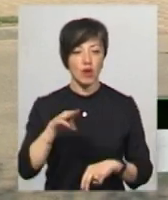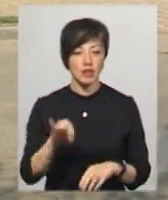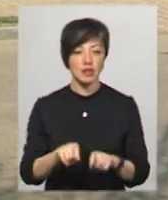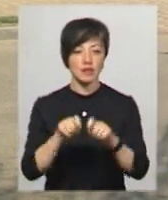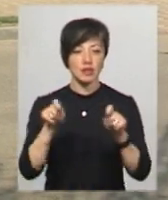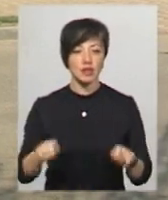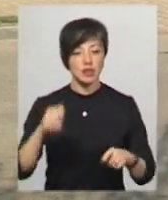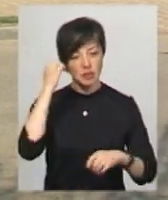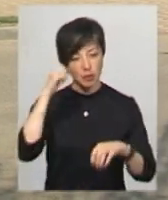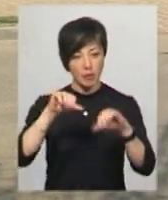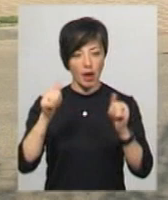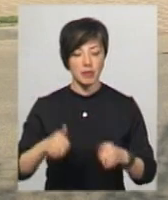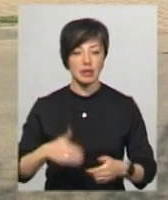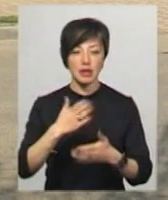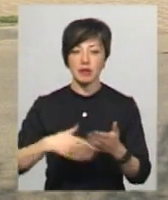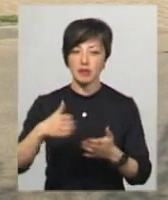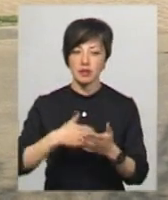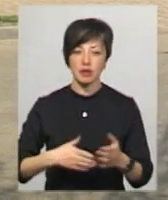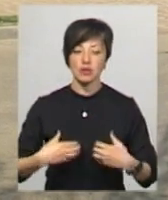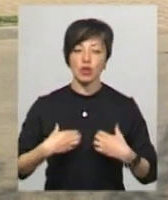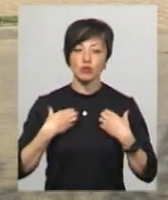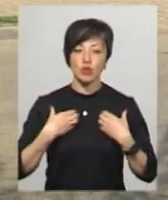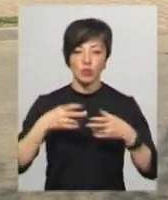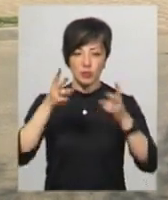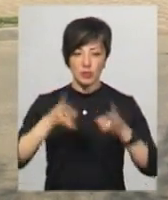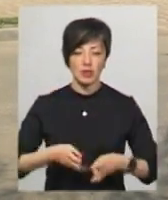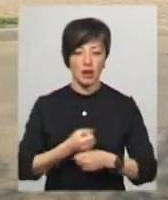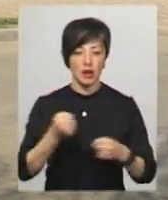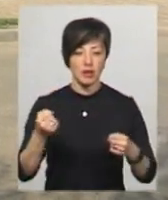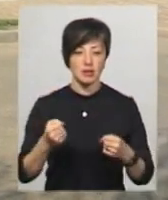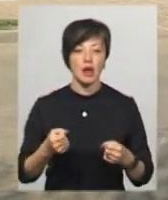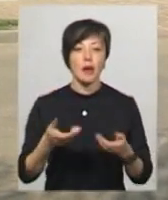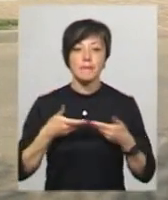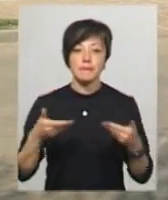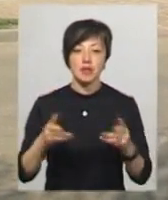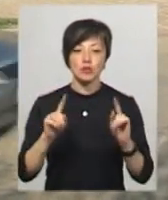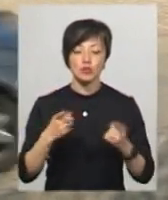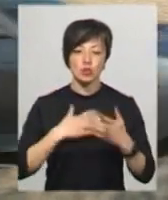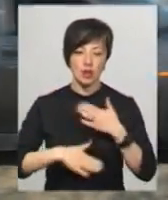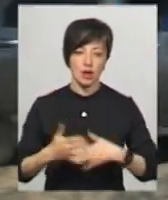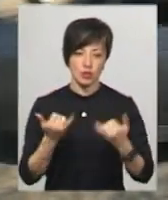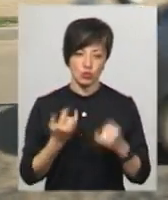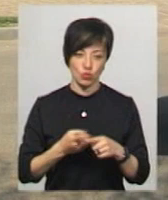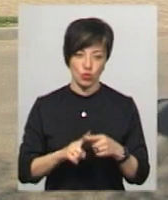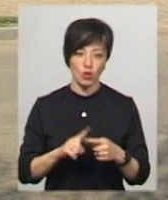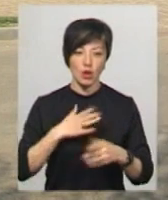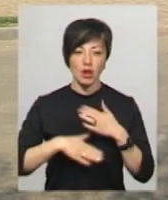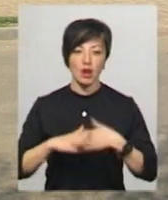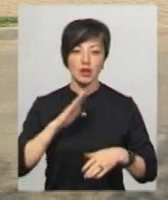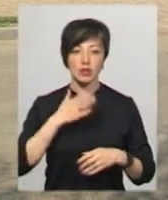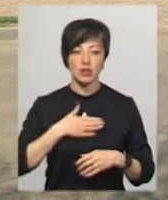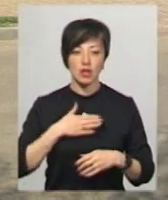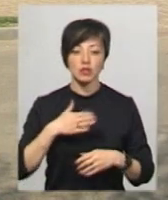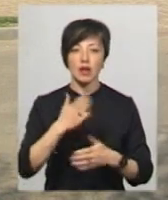відкрити пам'ятник ліквідаторам страшної Чорнобильської трагедії. Ми дуже раді з цього і раді наші